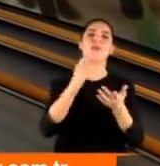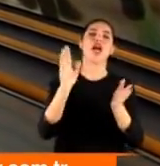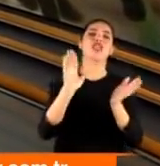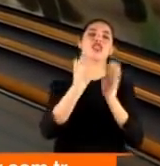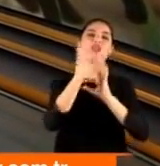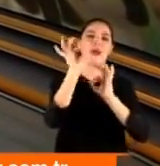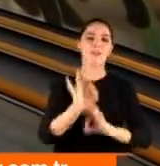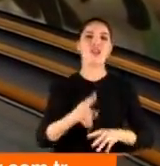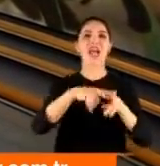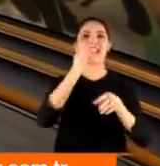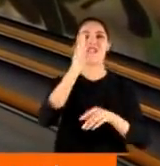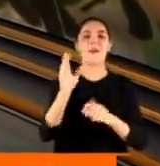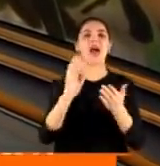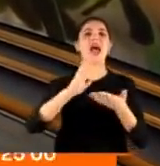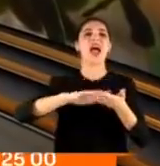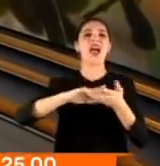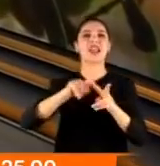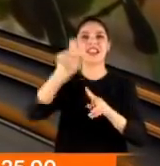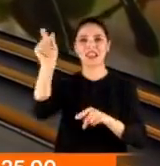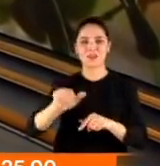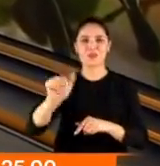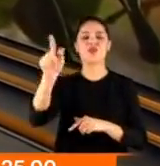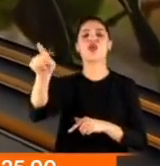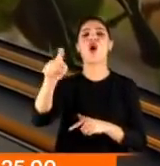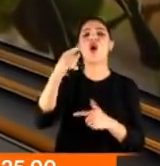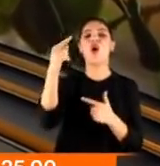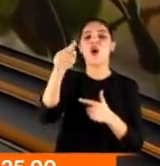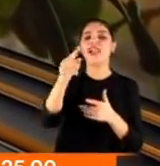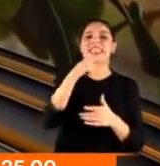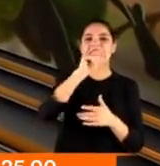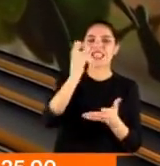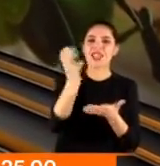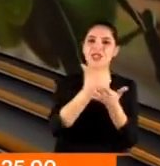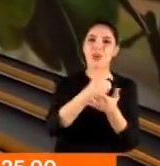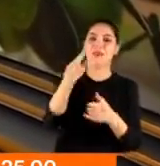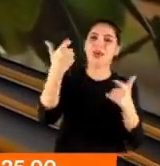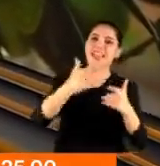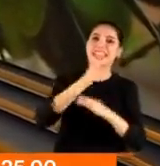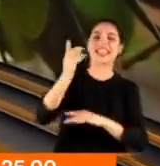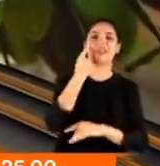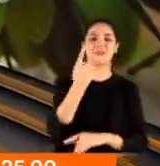Arkadaşımız ATV Haber 2'den Nejat Kurbul bugün o hasadı görüntülemek için oradaydı yerinde.